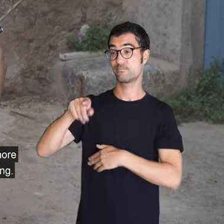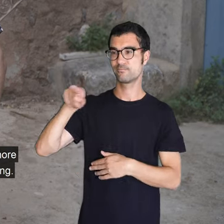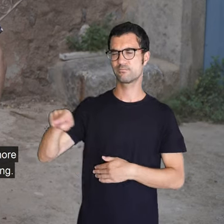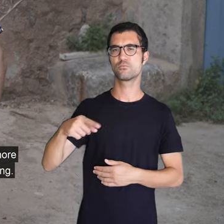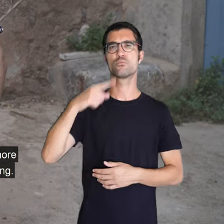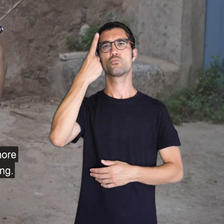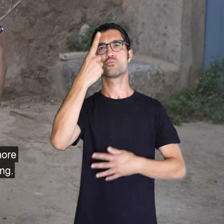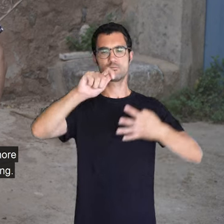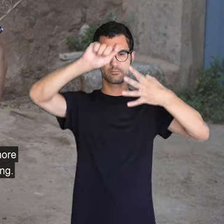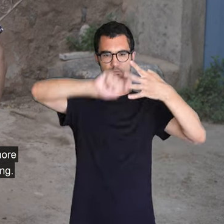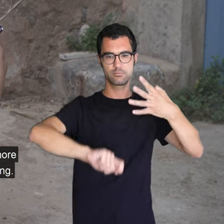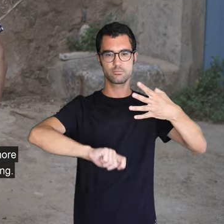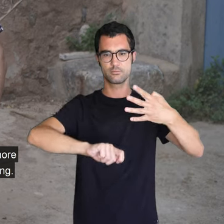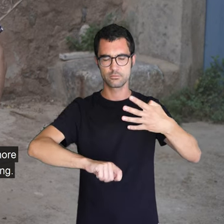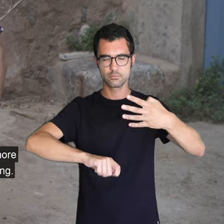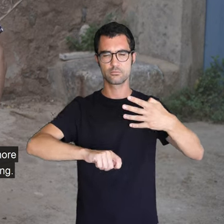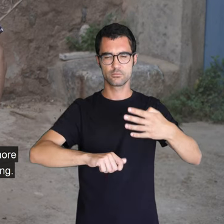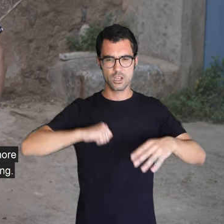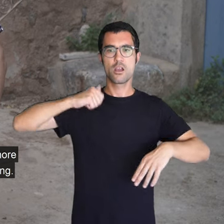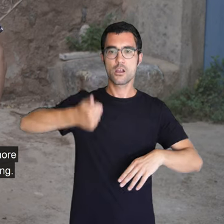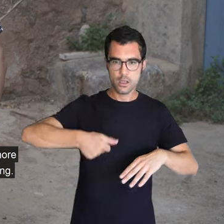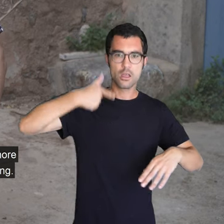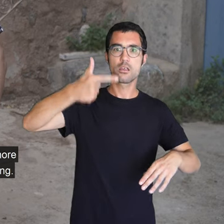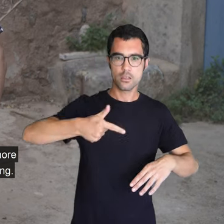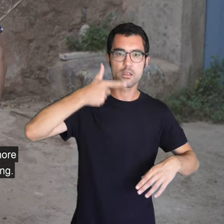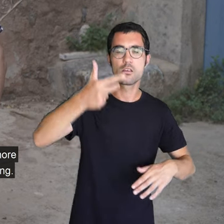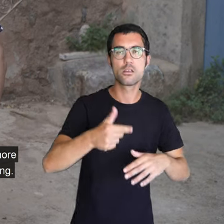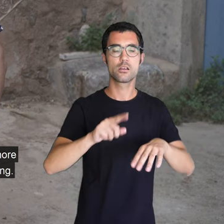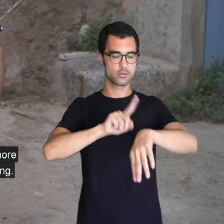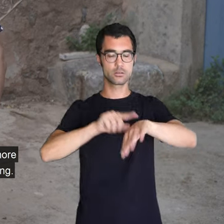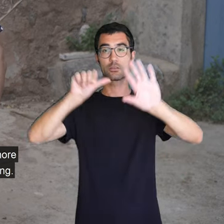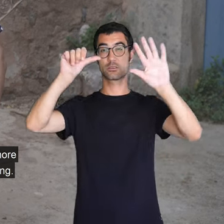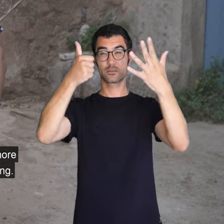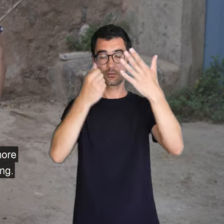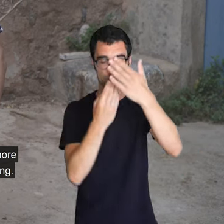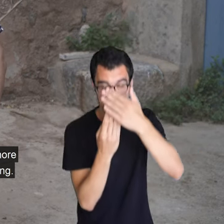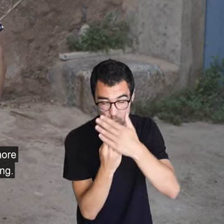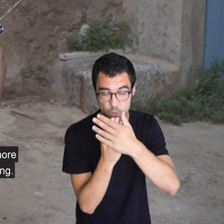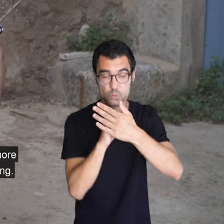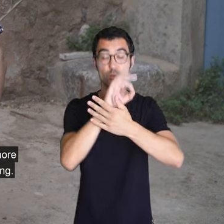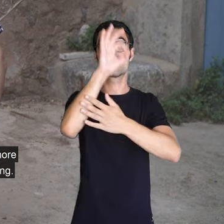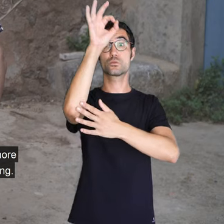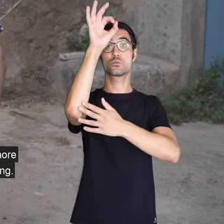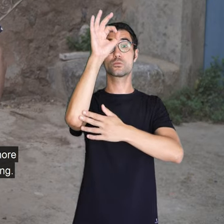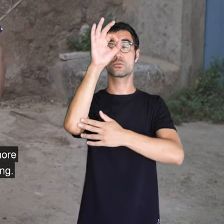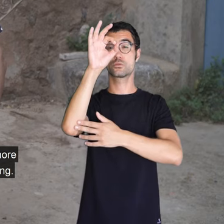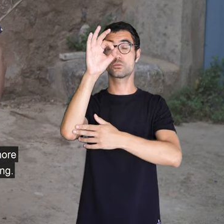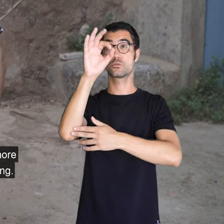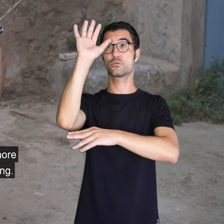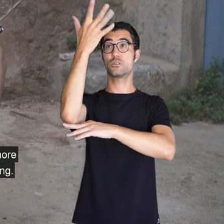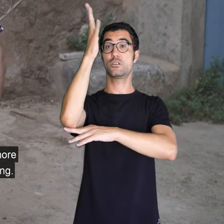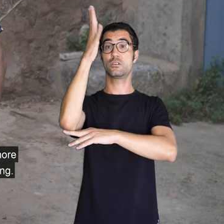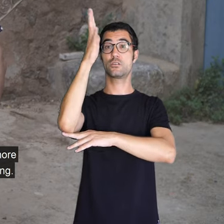cada dematí, d'haver les sis del dematí, amb una rama d'olivella, se passejava per tot,